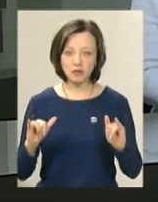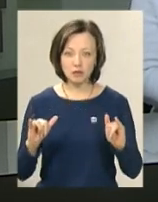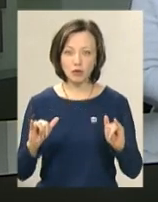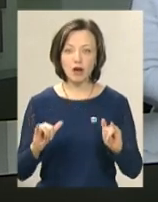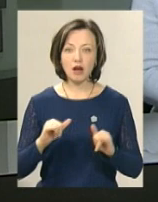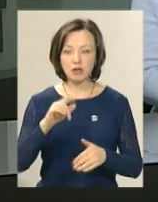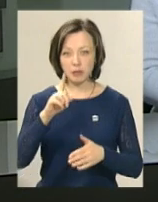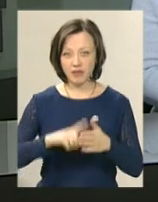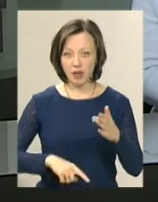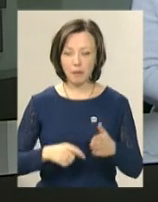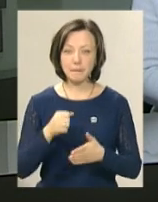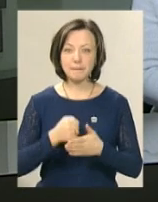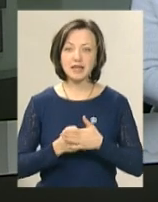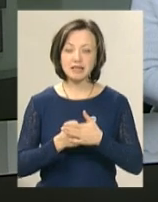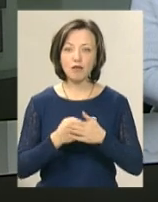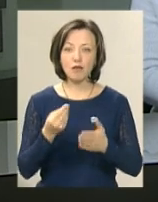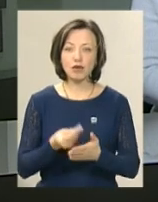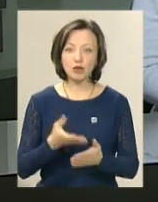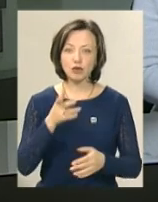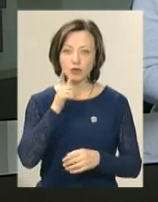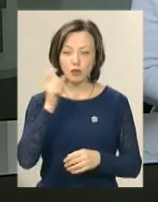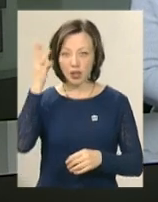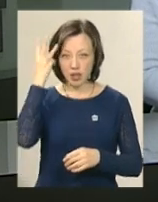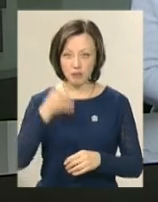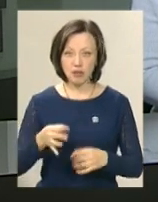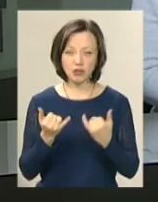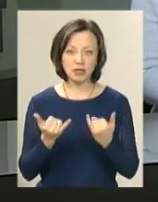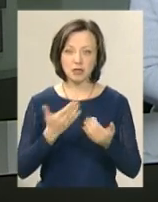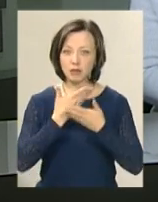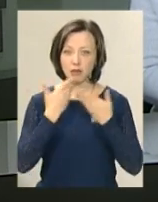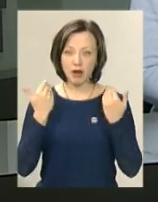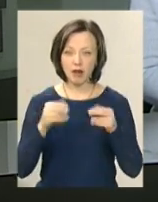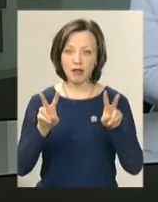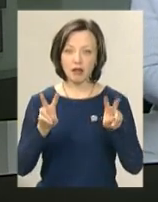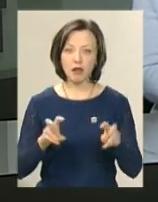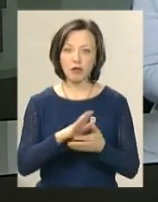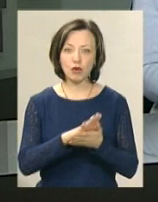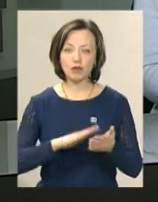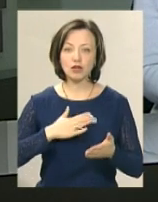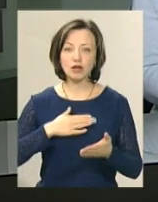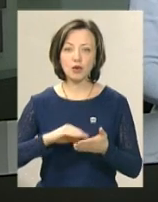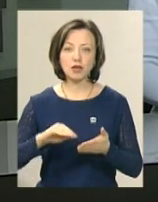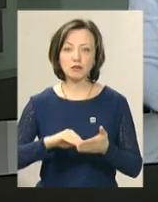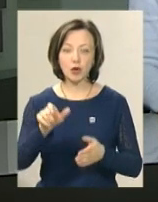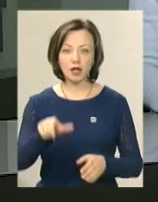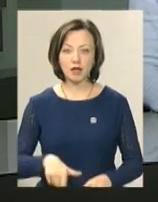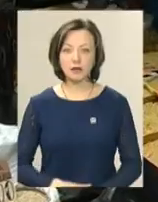Конончук запевняє, підстав для подорожчання цукру на Хмельниччині наразі немає. Тему продовжує Ірина Арьон.